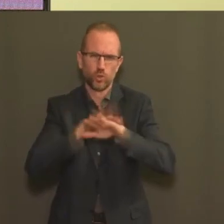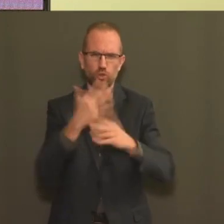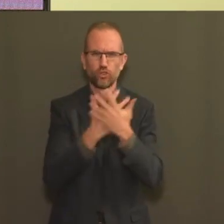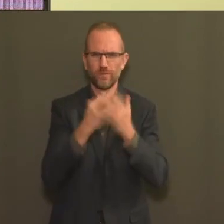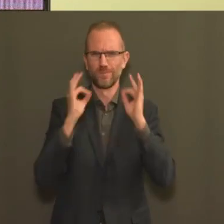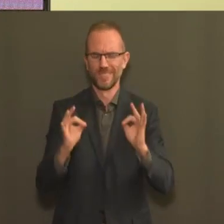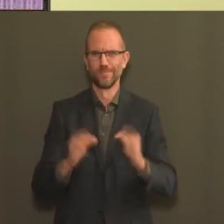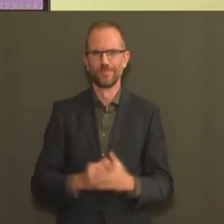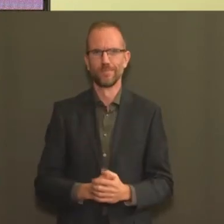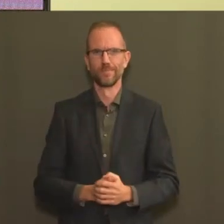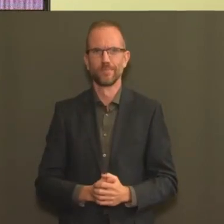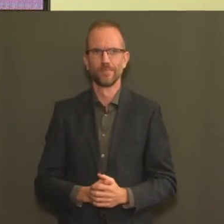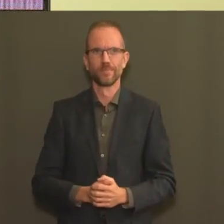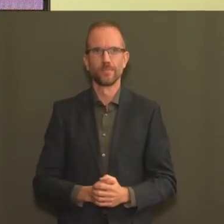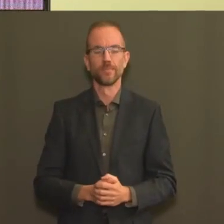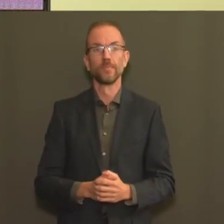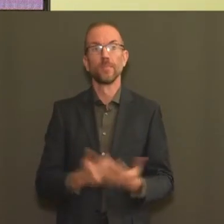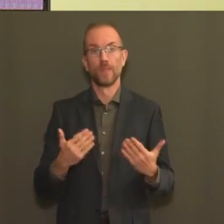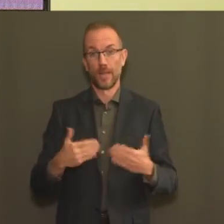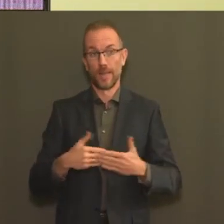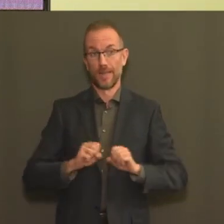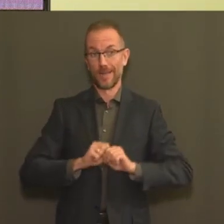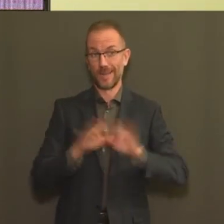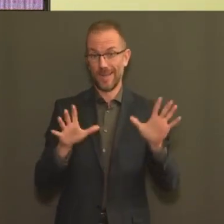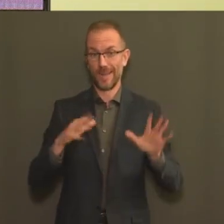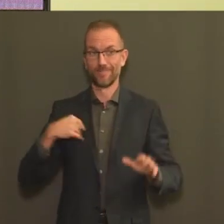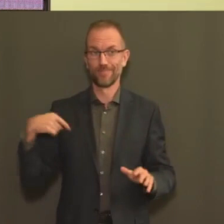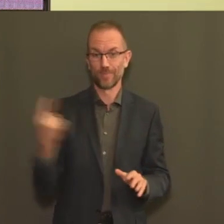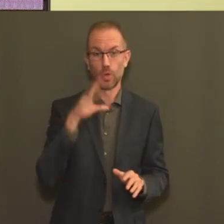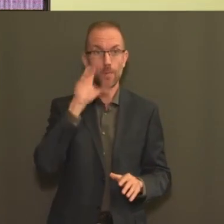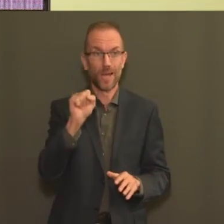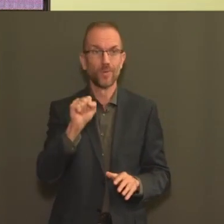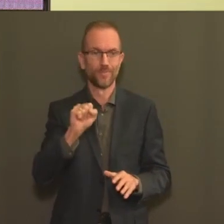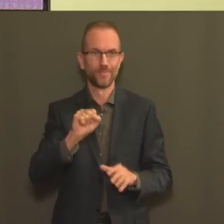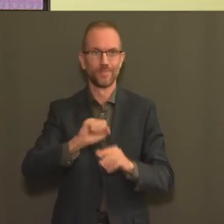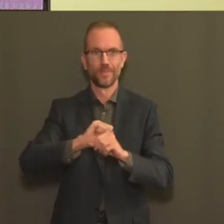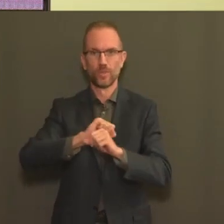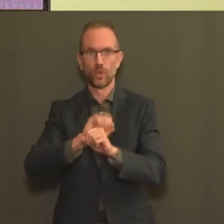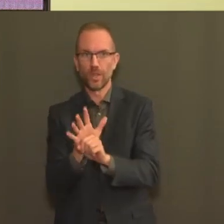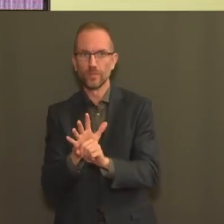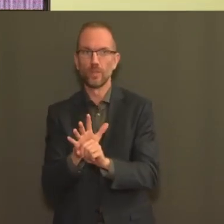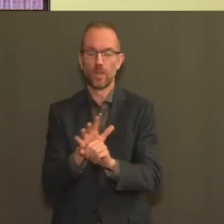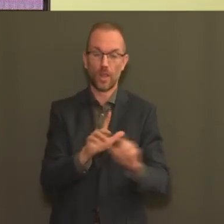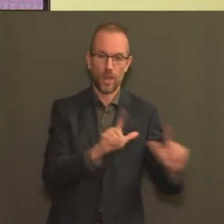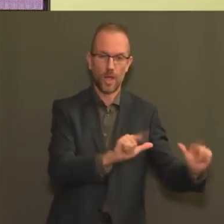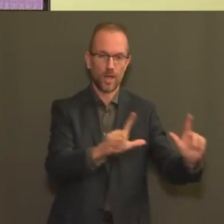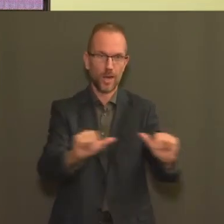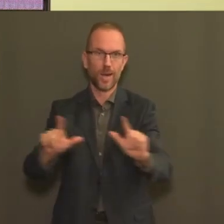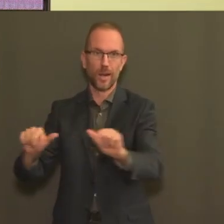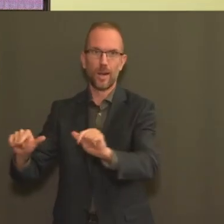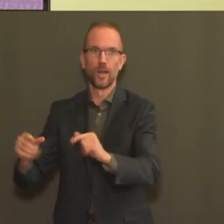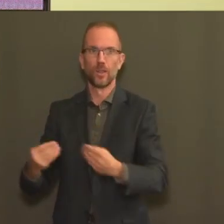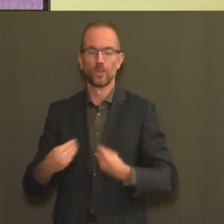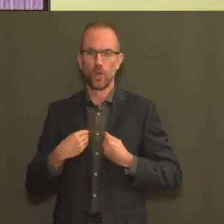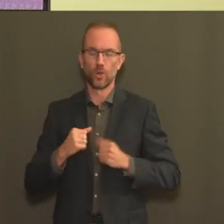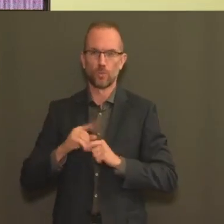Il est clair, on le sent tous, que le virus fait de nouveau pression sur nous depuis quelques temps. Cette pression est liée